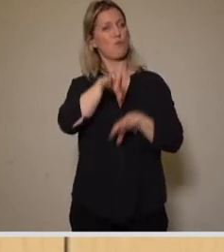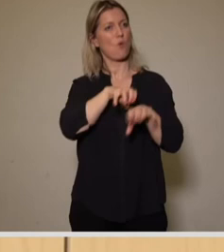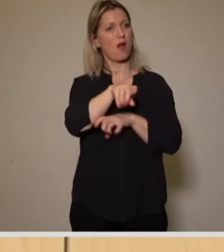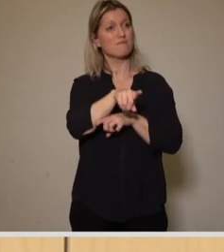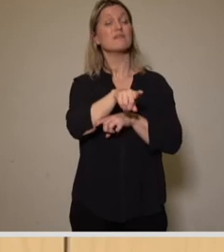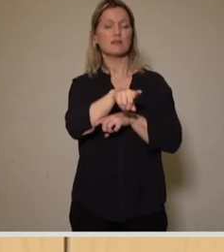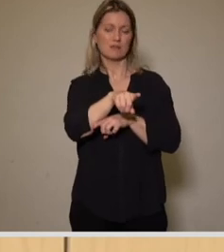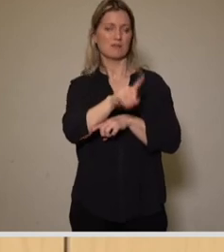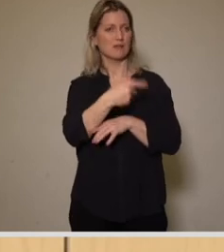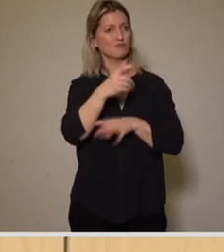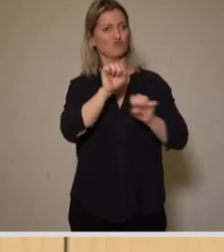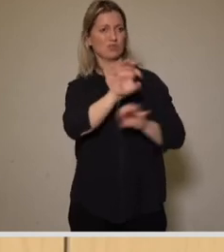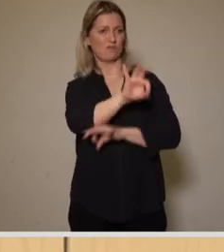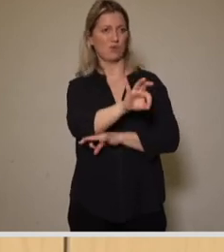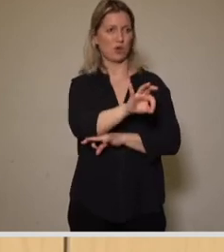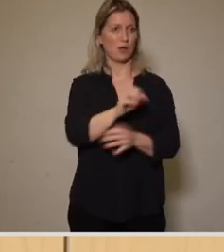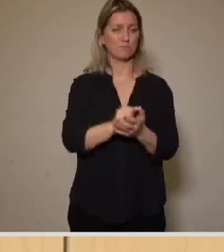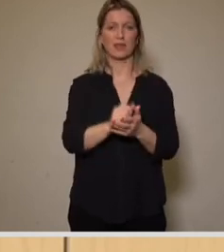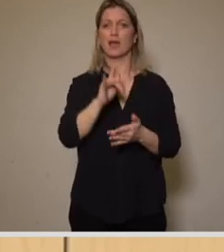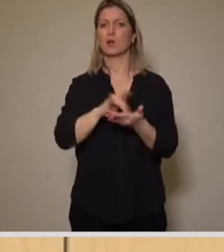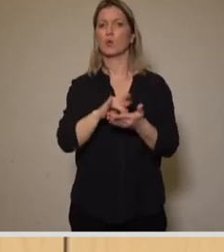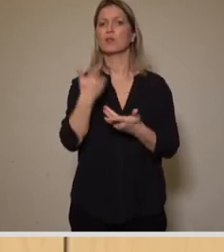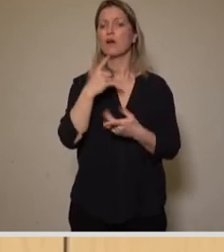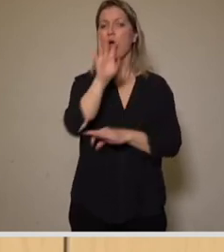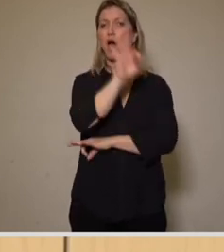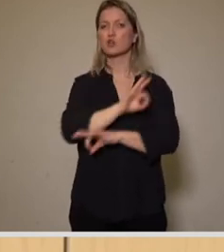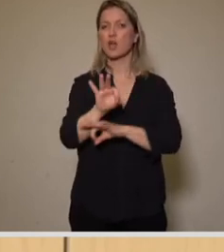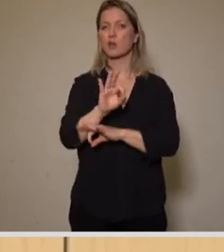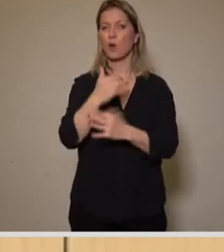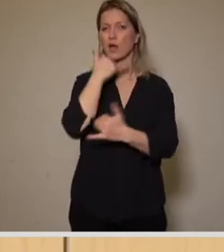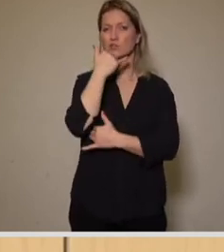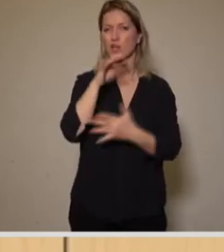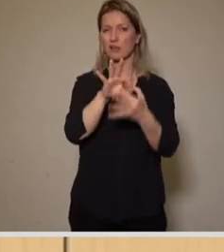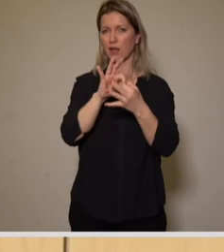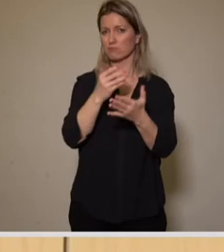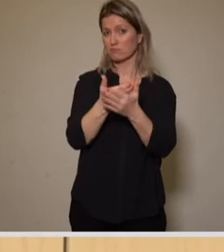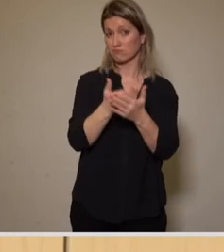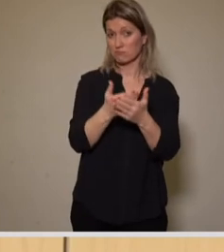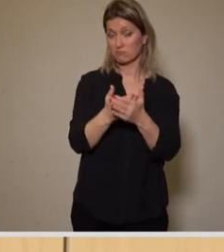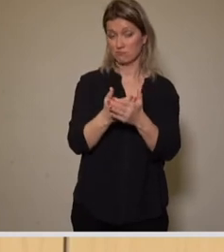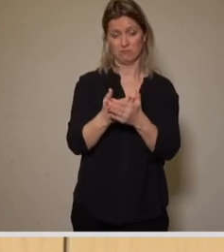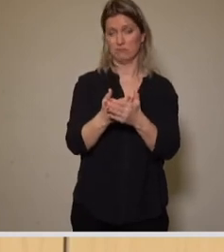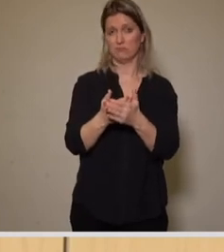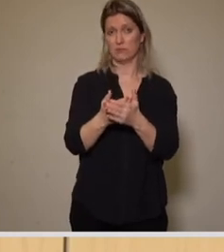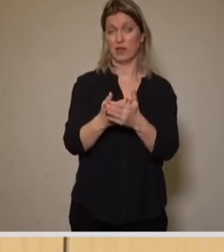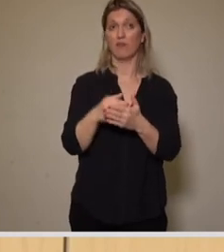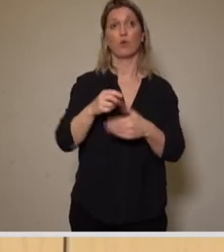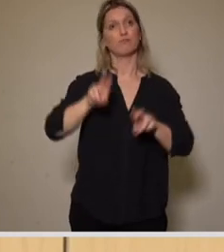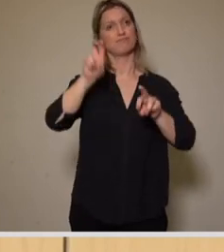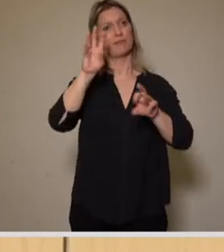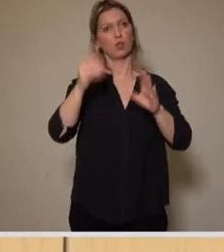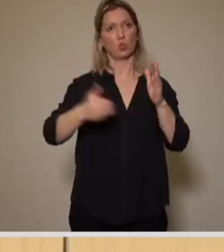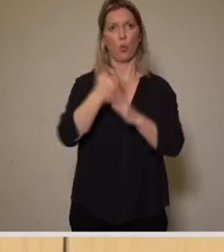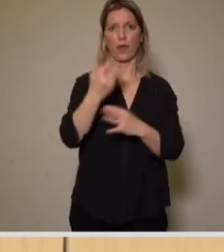Die Gründe für die Unterschutzstellung sind architekturgeschichtlich zu suchen. ist eines der bedeutendsten Zeugnisse der neuen Sachlichkeit in Dresden.